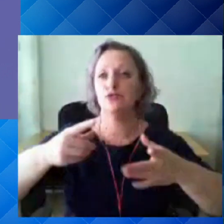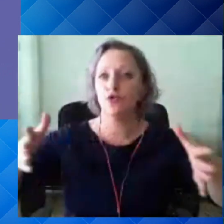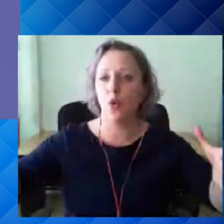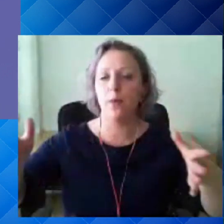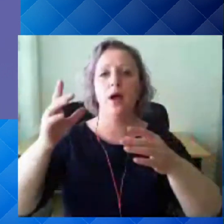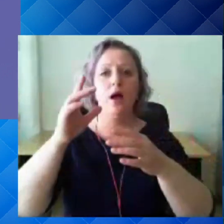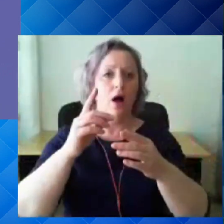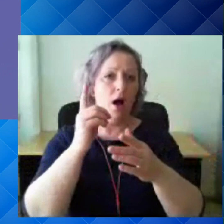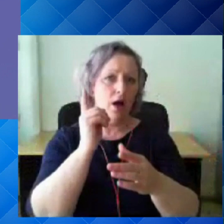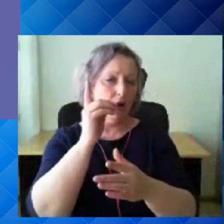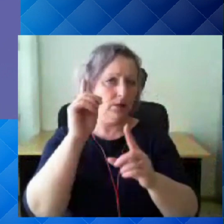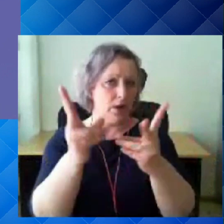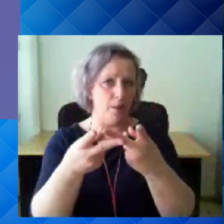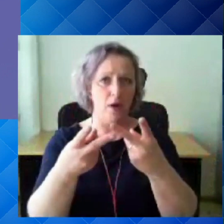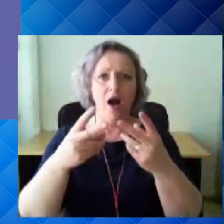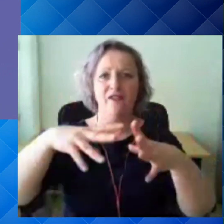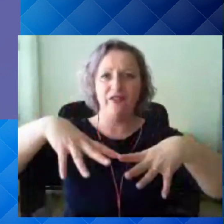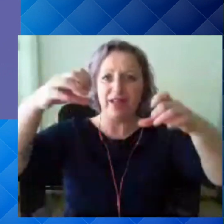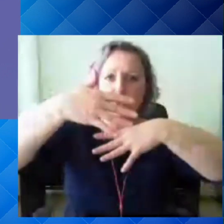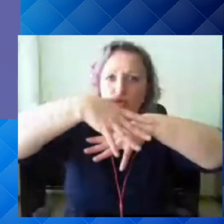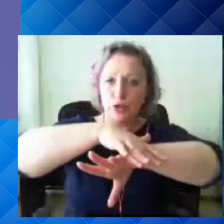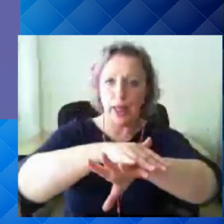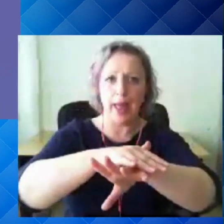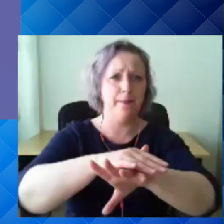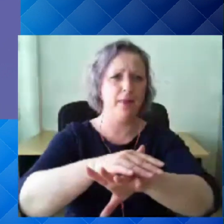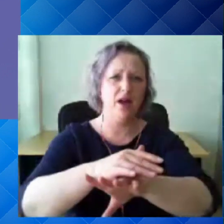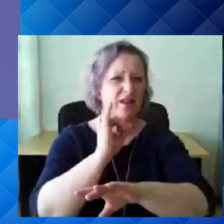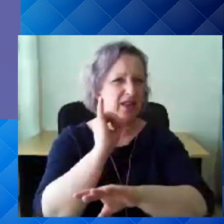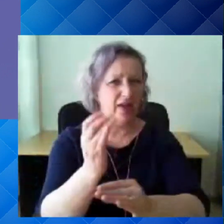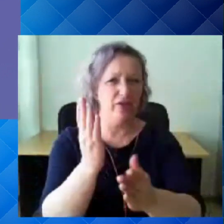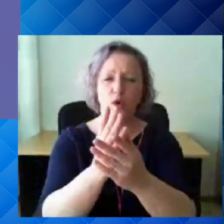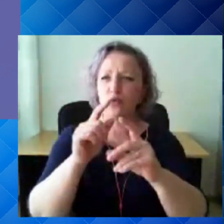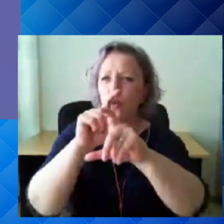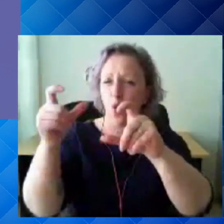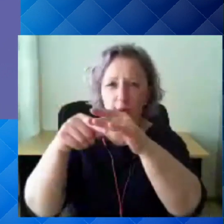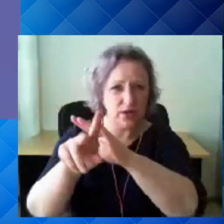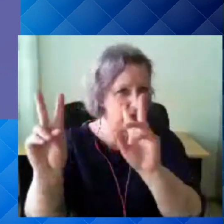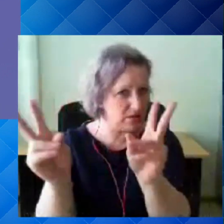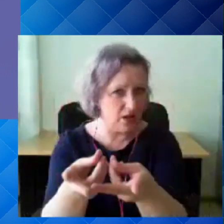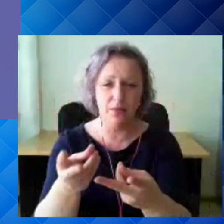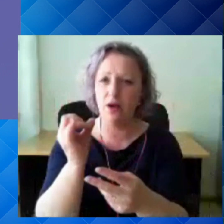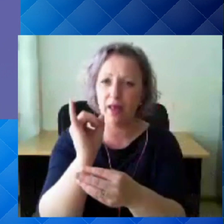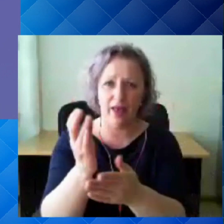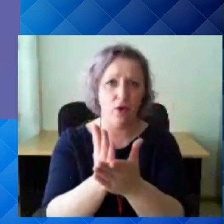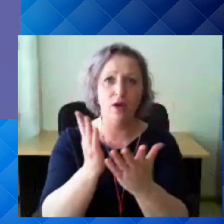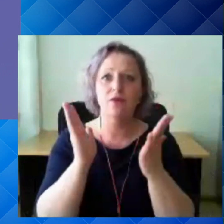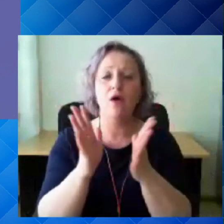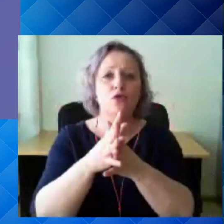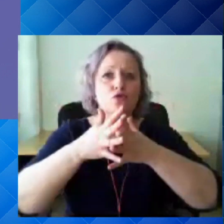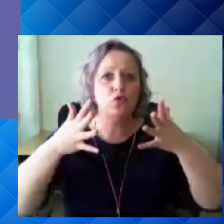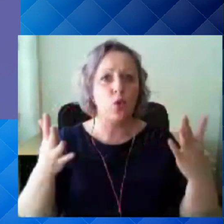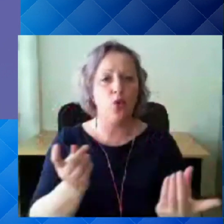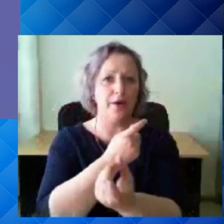paljudes kasaratud koolides, on siis see, see on üks väga suur riski alikas.